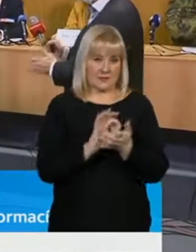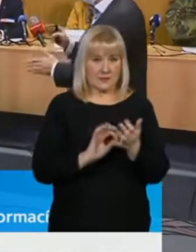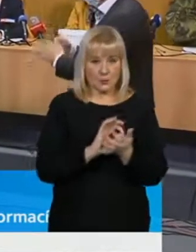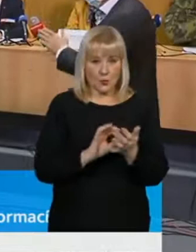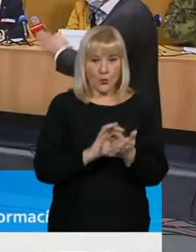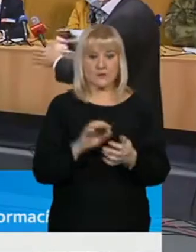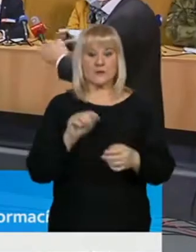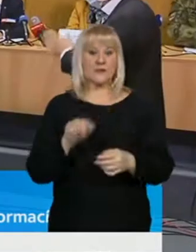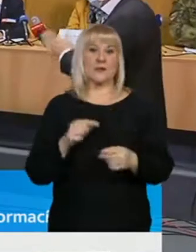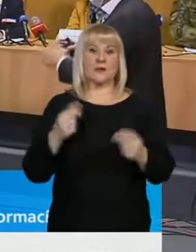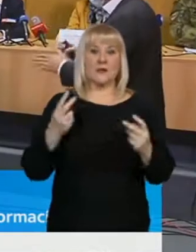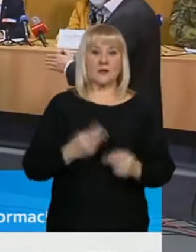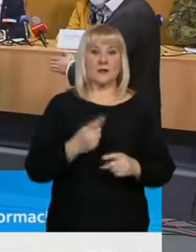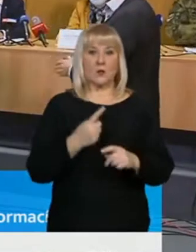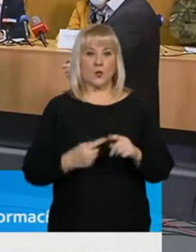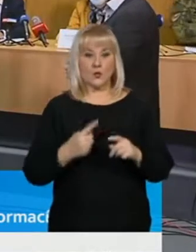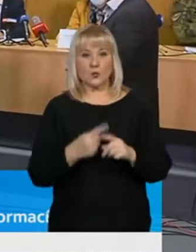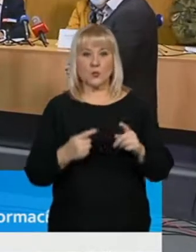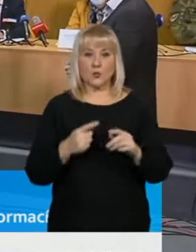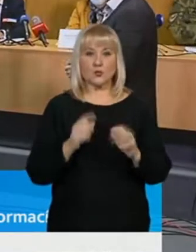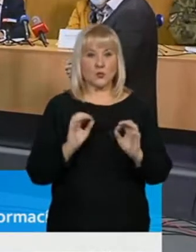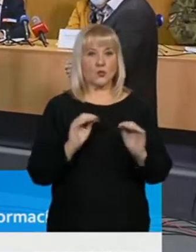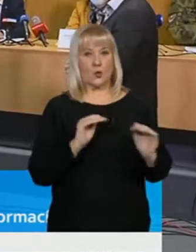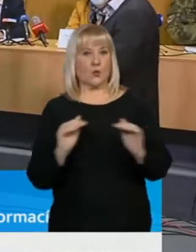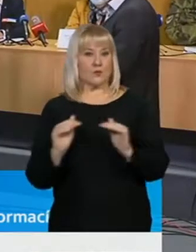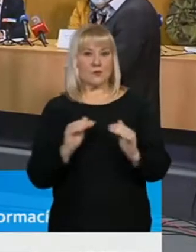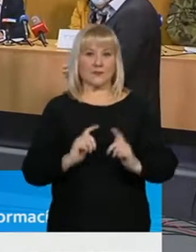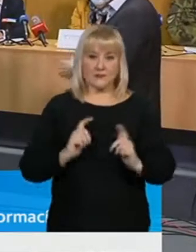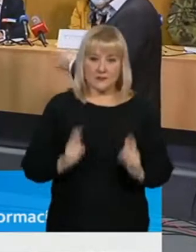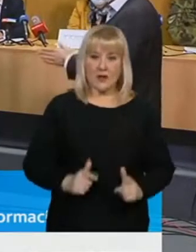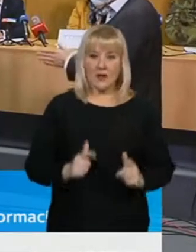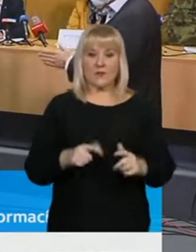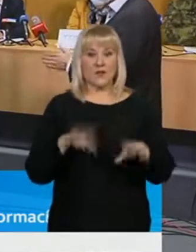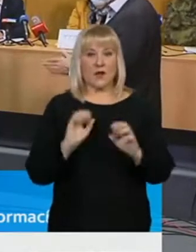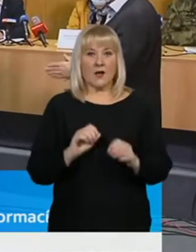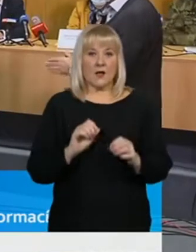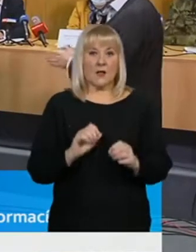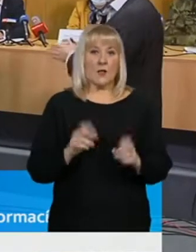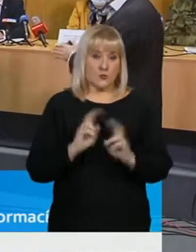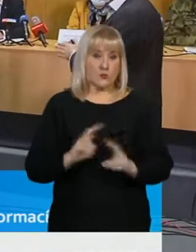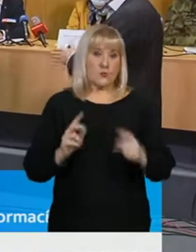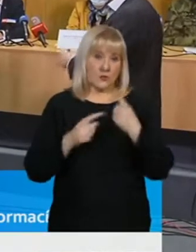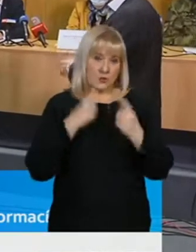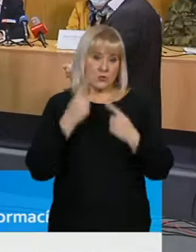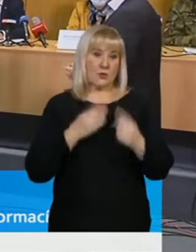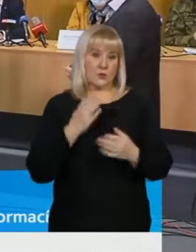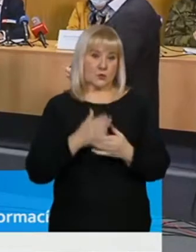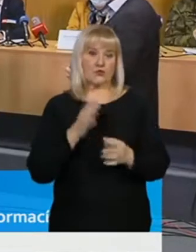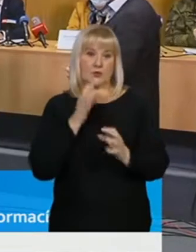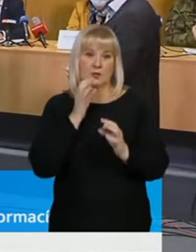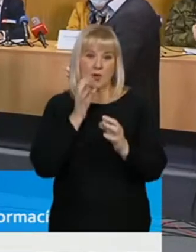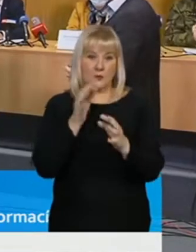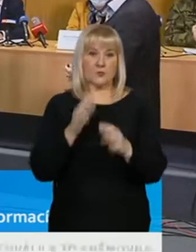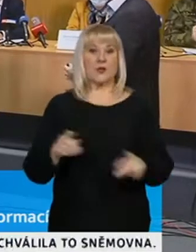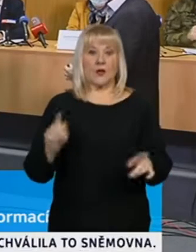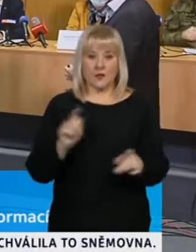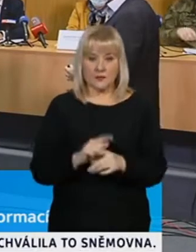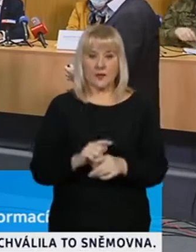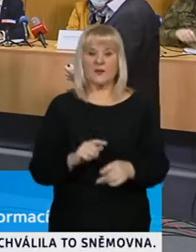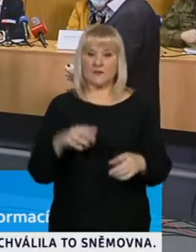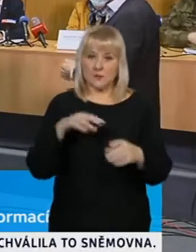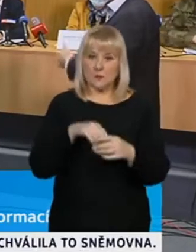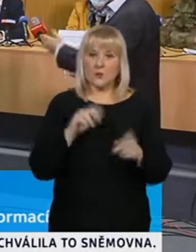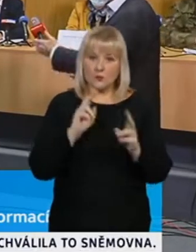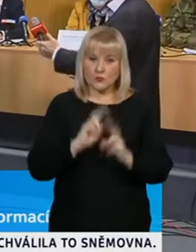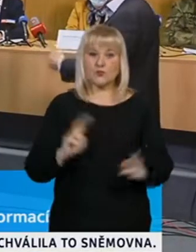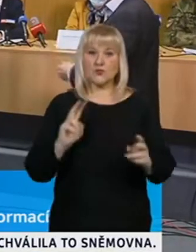v jakémsi vybalancovaném stavu, ale lze o ní hovořit optimisticky a lze zároveň zvednout prst a říct,